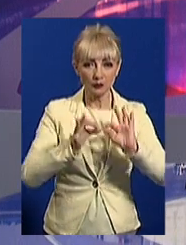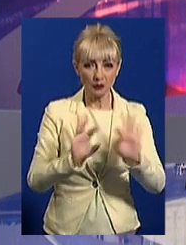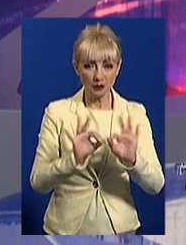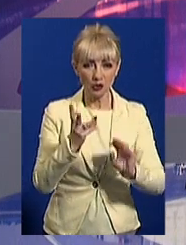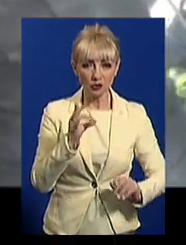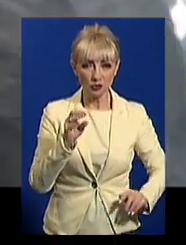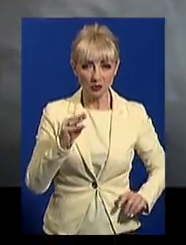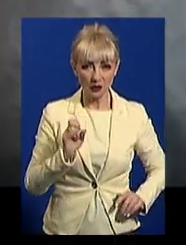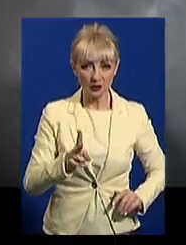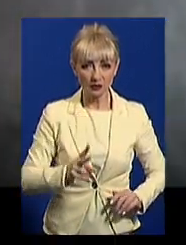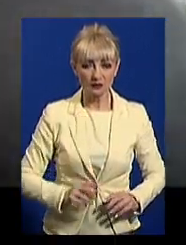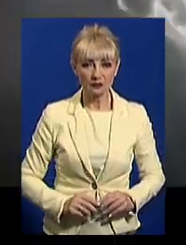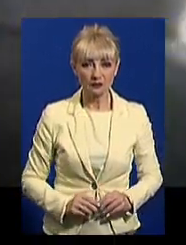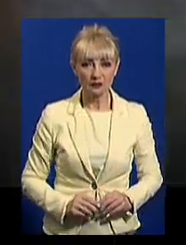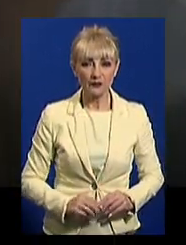Шостак.